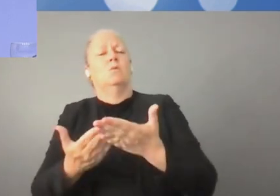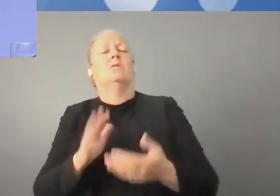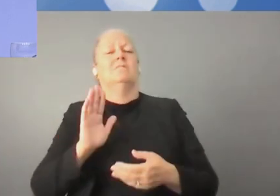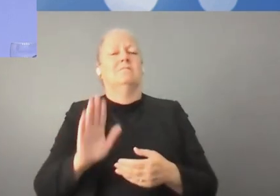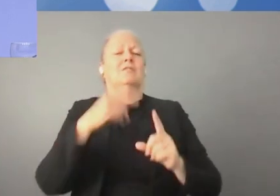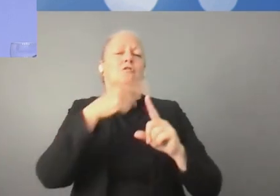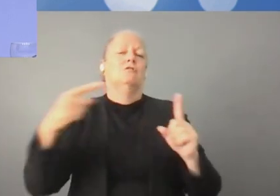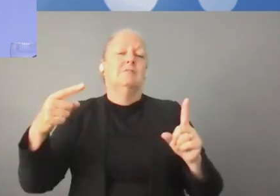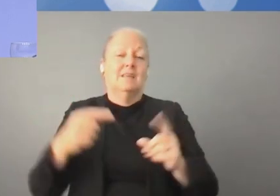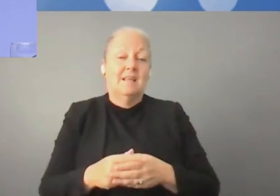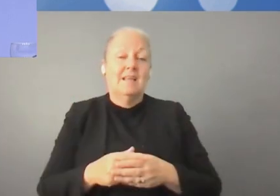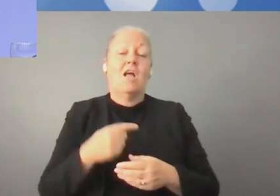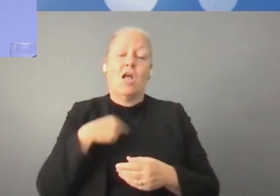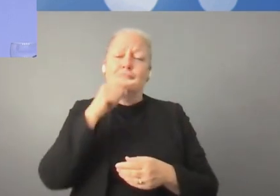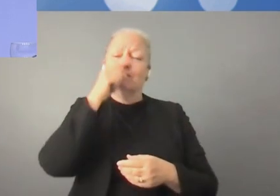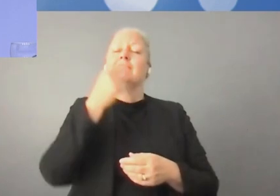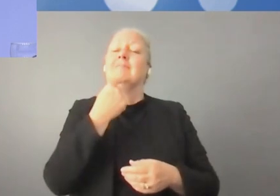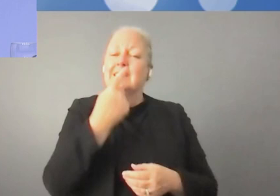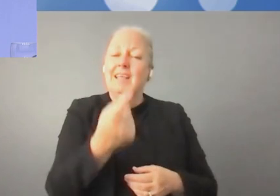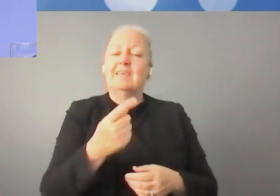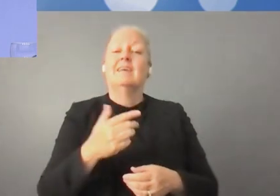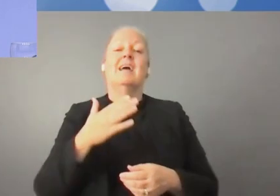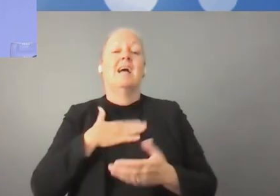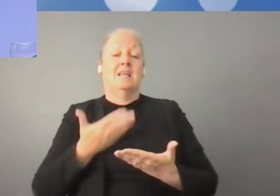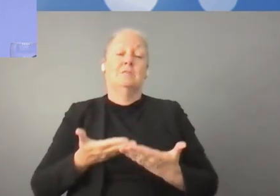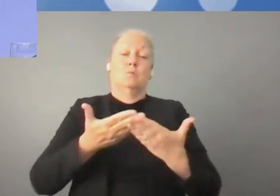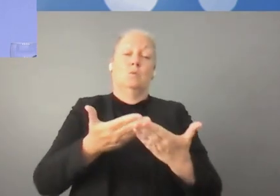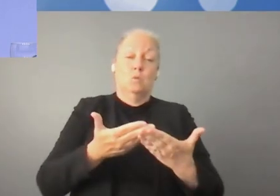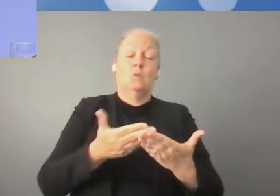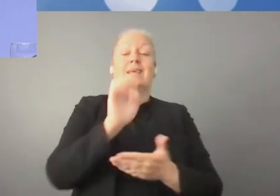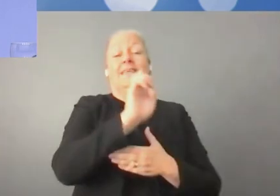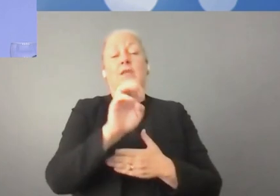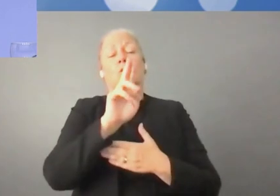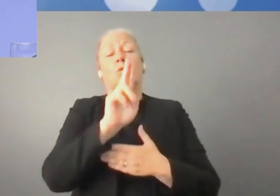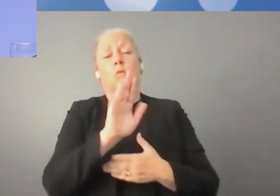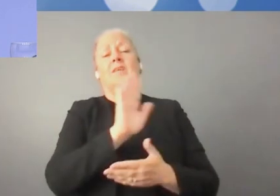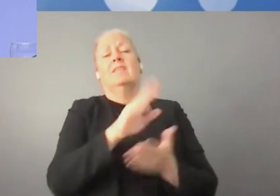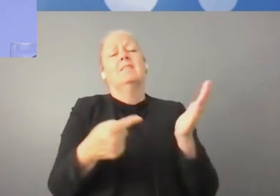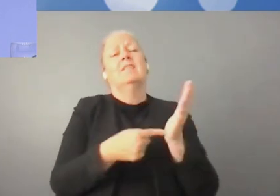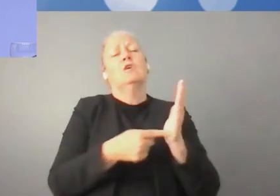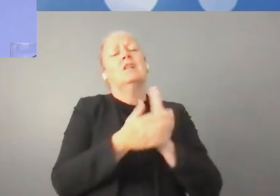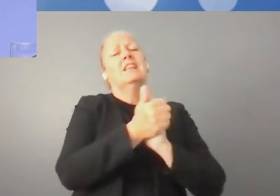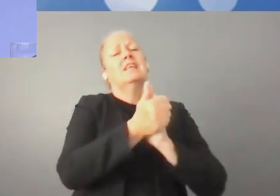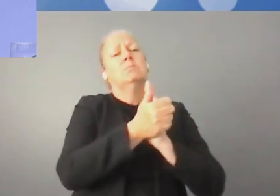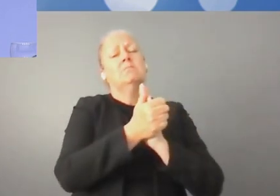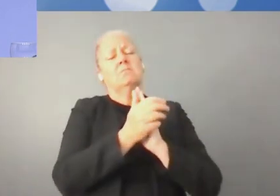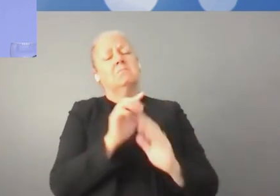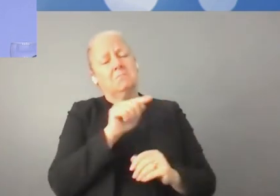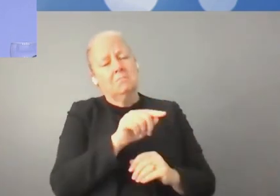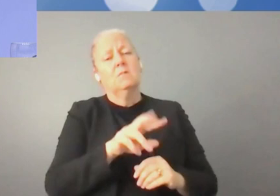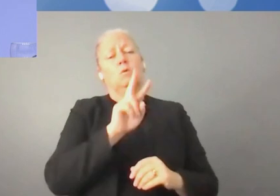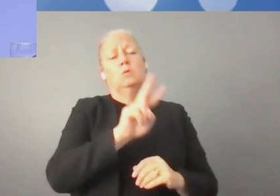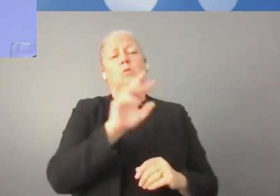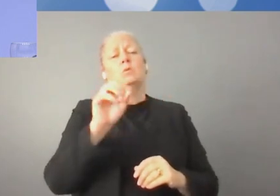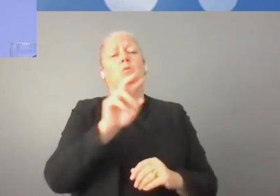La Banque européenne d'investissement soutient entièrement les efforts qui veulent éliminer l